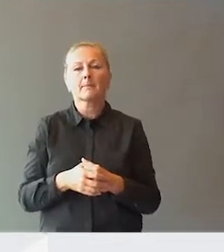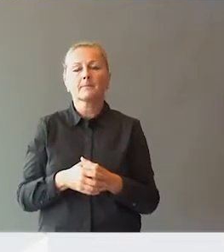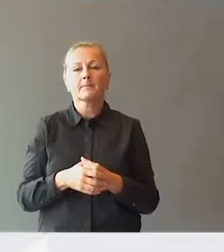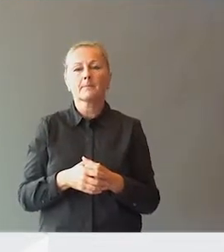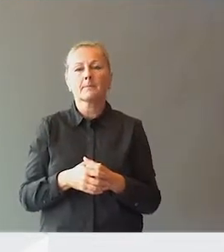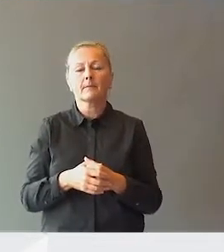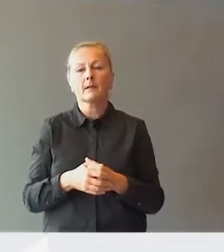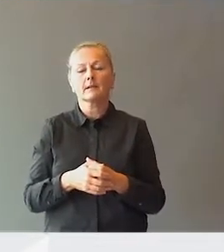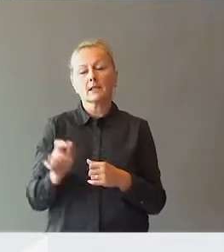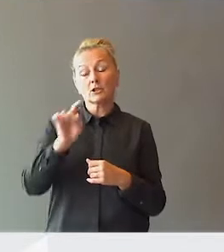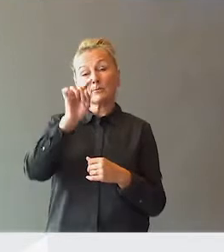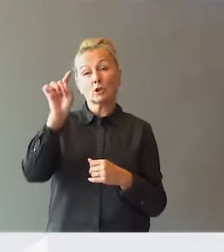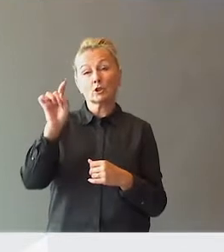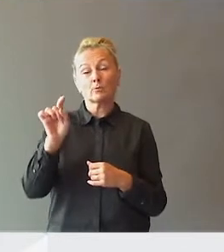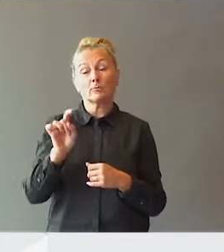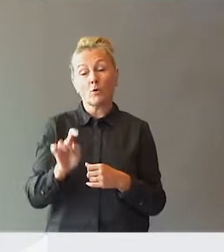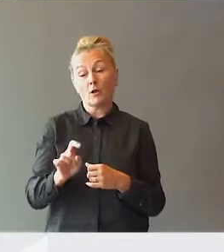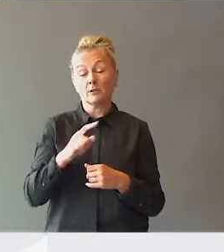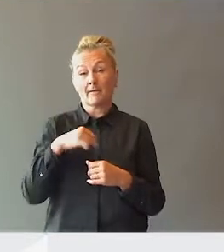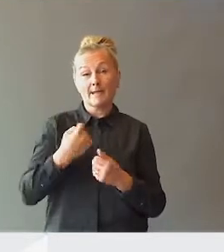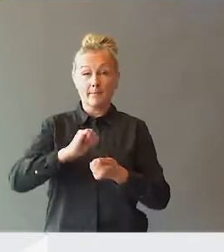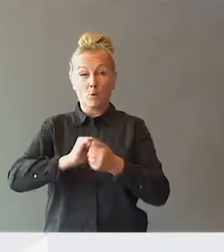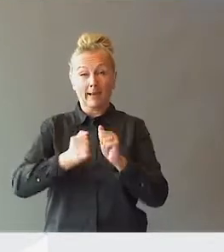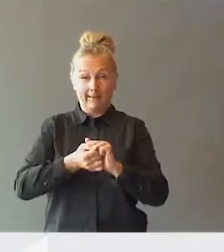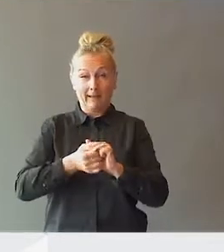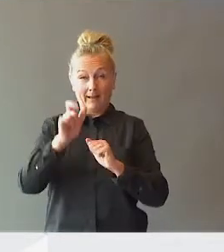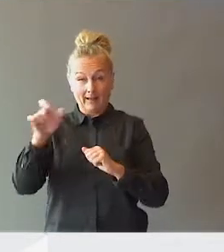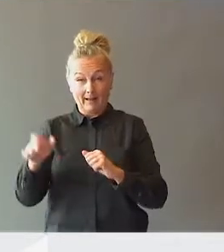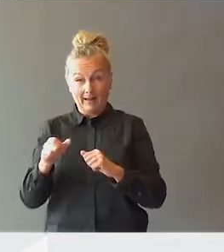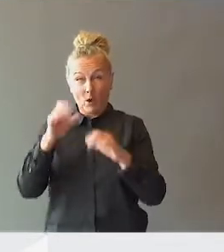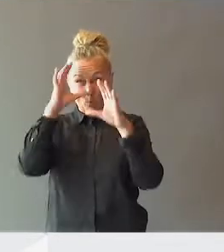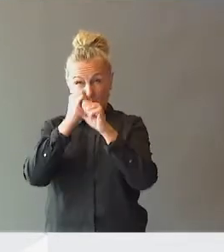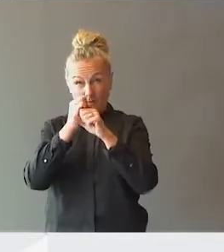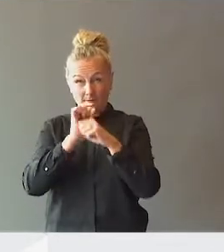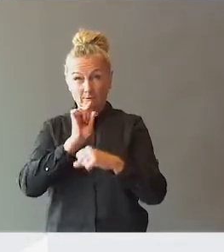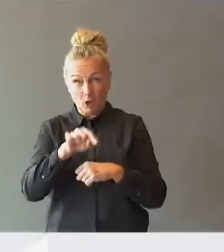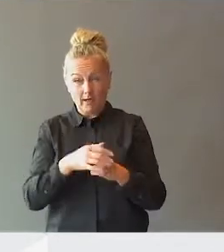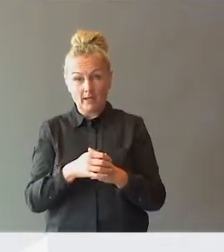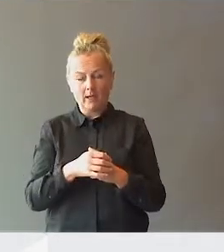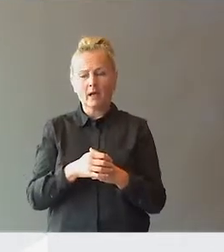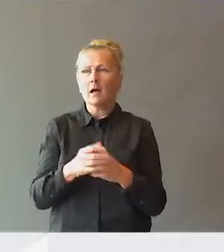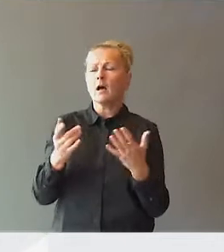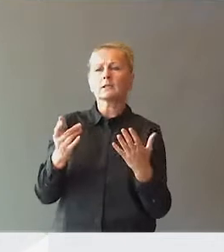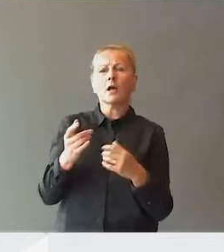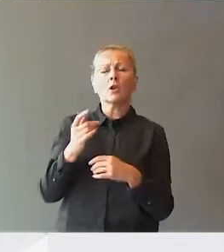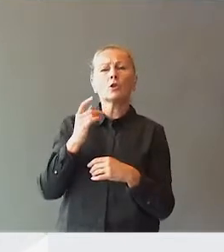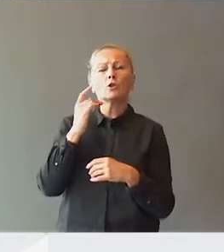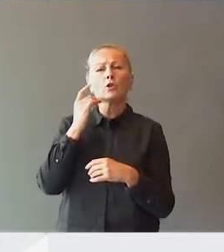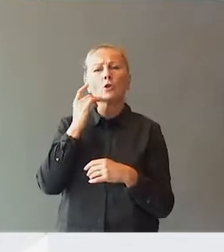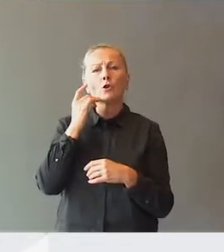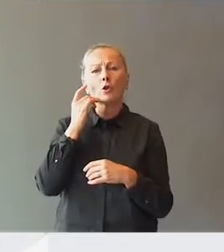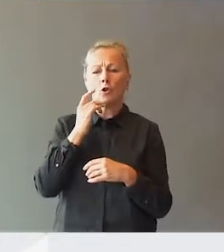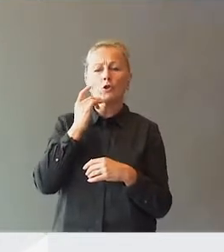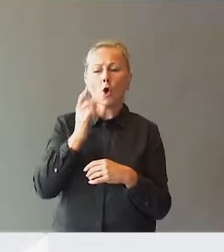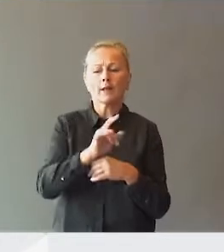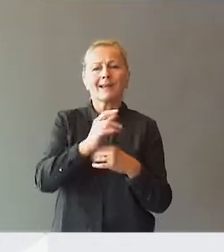Og det spørsmålet som vi politikere hele tiden er opptatt av å stille, det er jo at når den